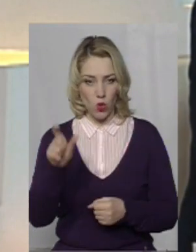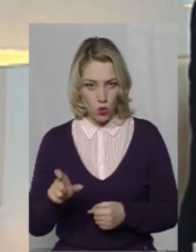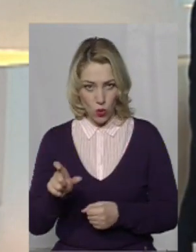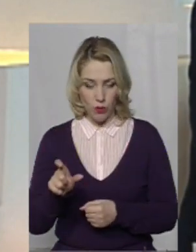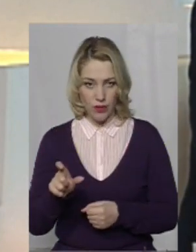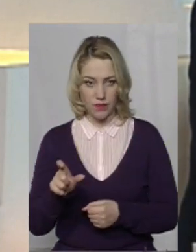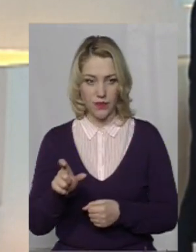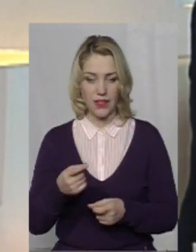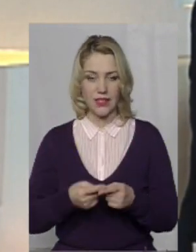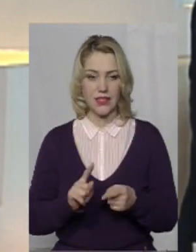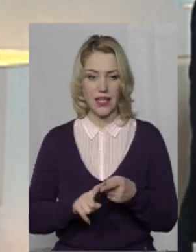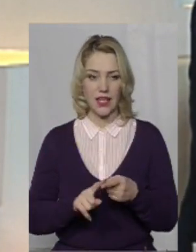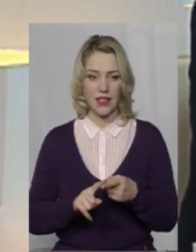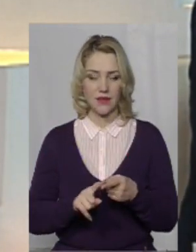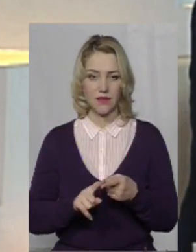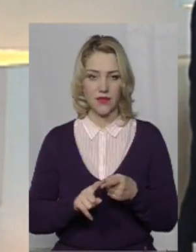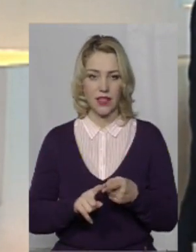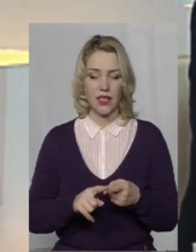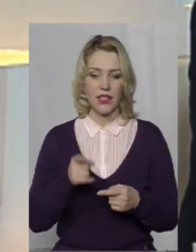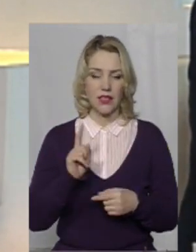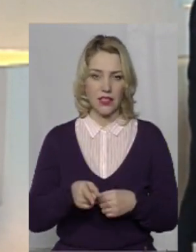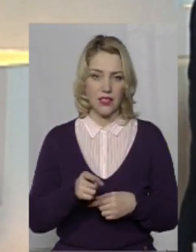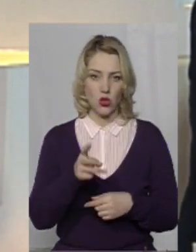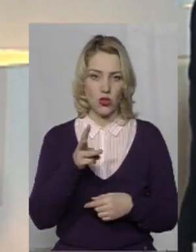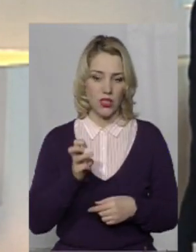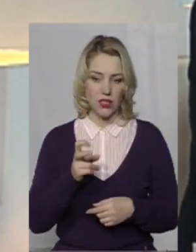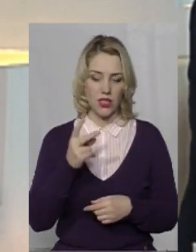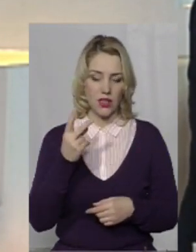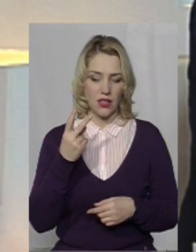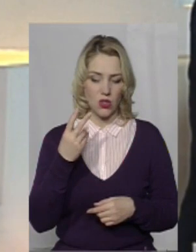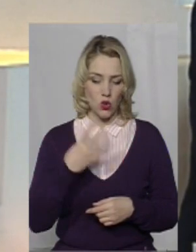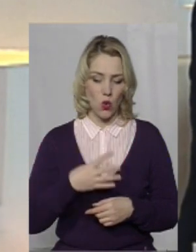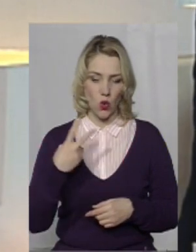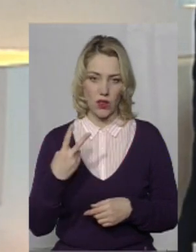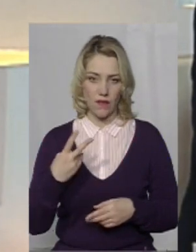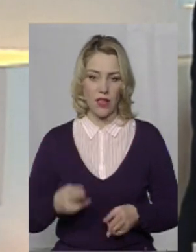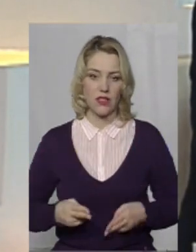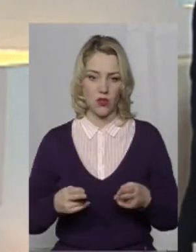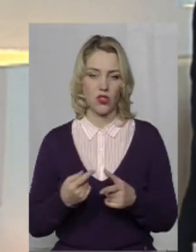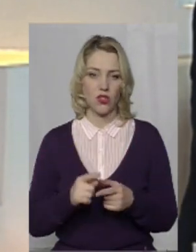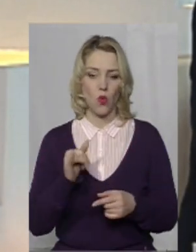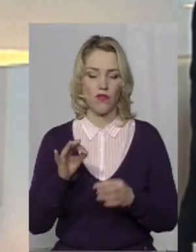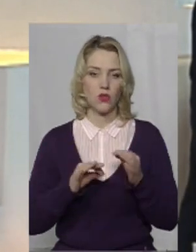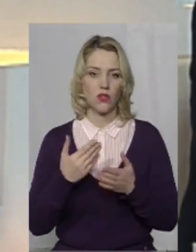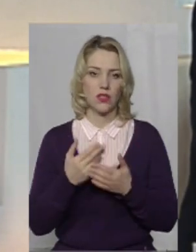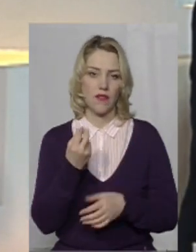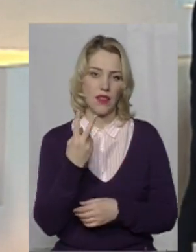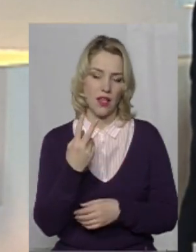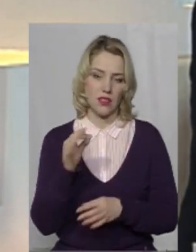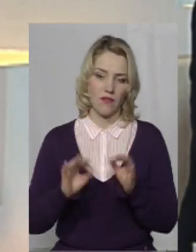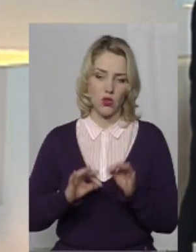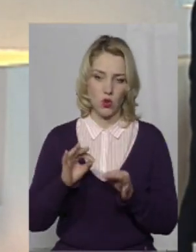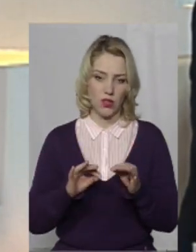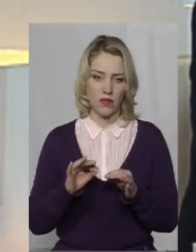це 1342 злочини, відповідно в відсотках це 12, 12